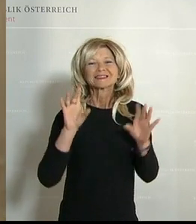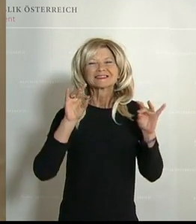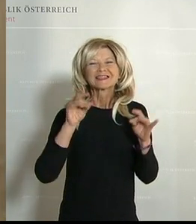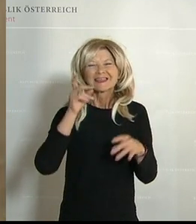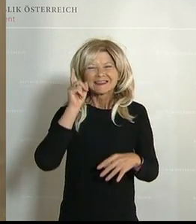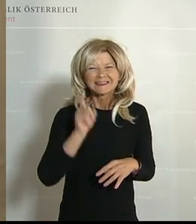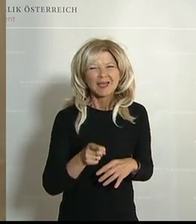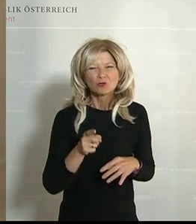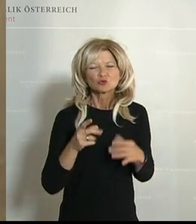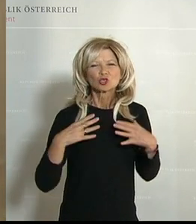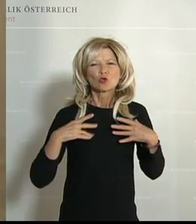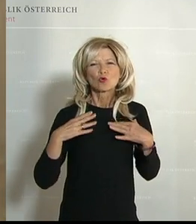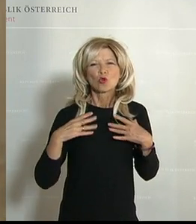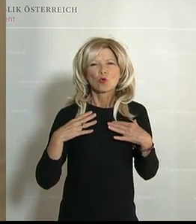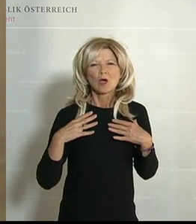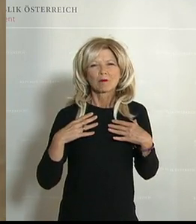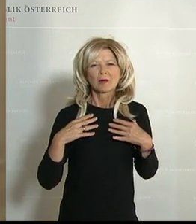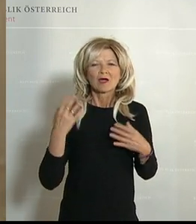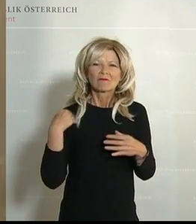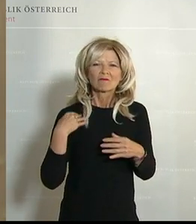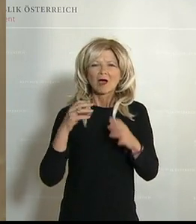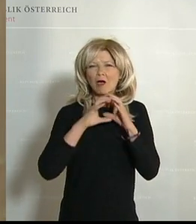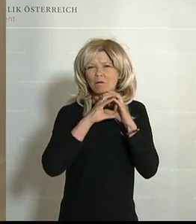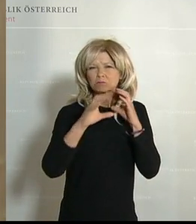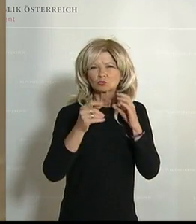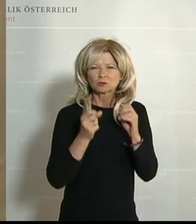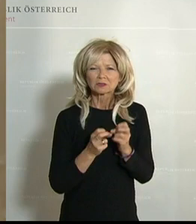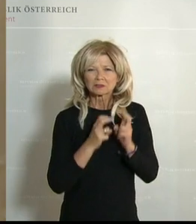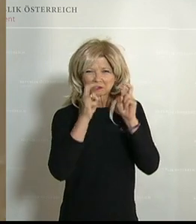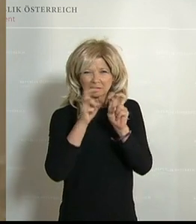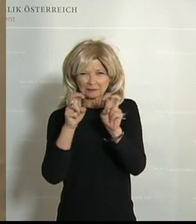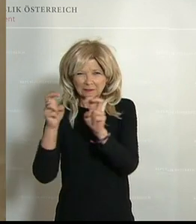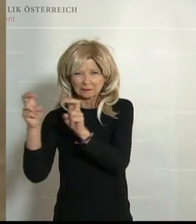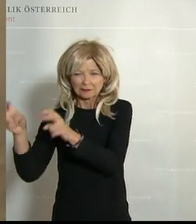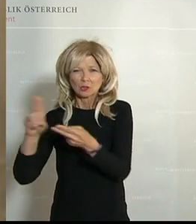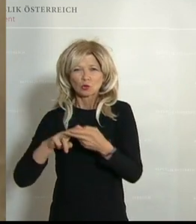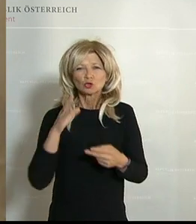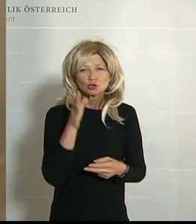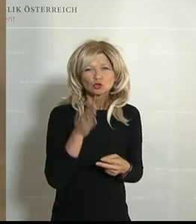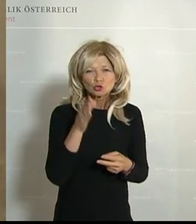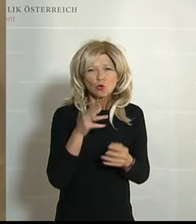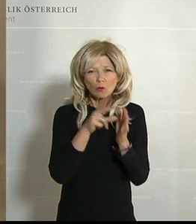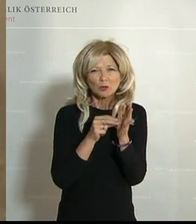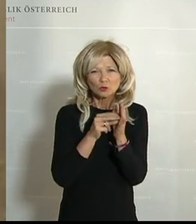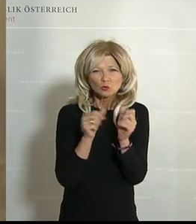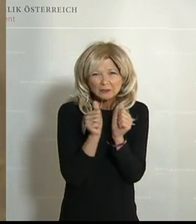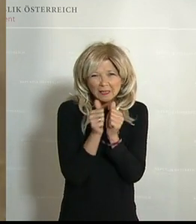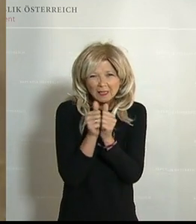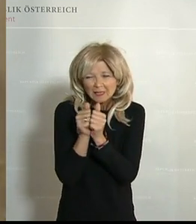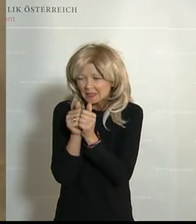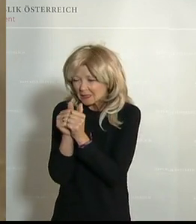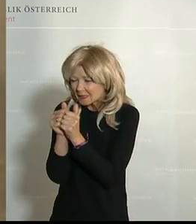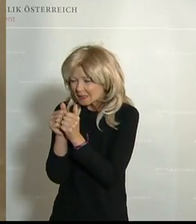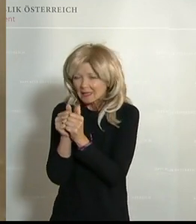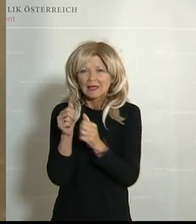Stunde zur nächsten sich in Busse gesetzt haben, dicht gedrängt, auch in Züge das Land verlassen haben. Und genau dieses Chaos